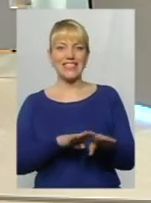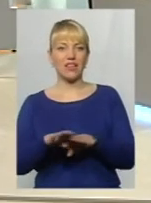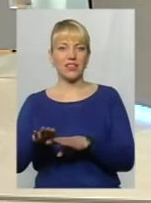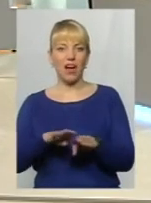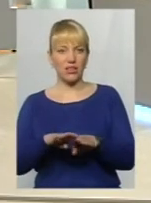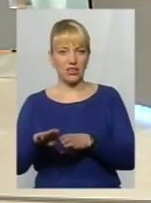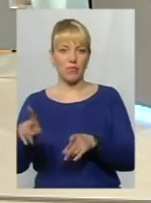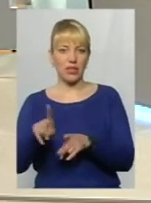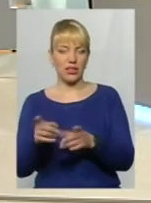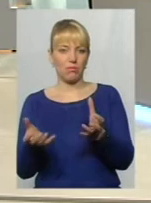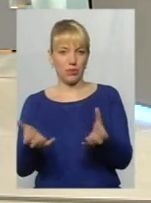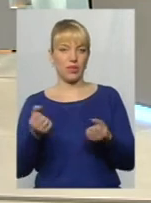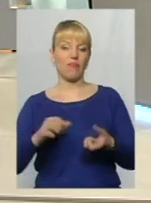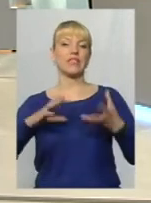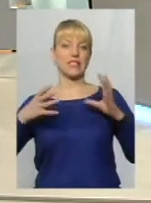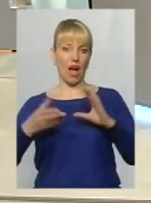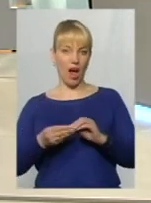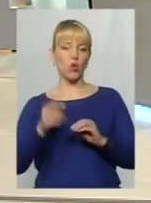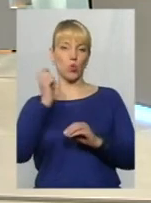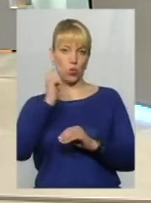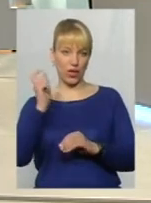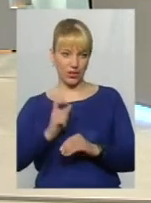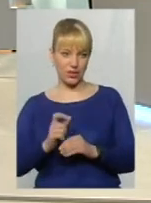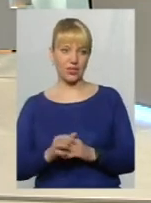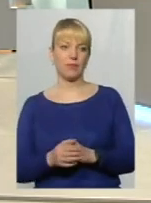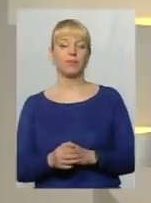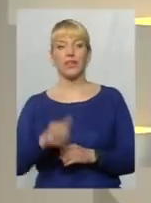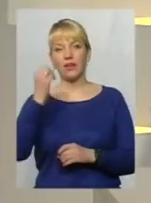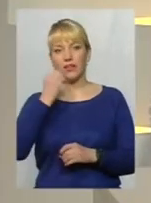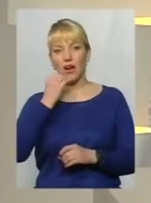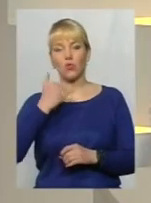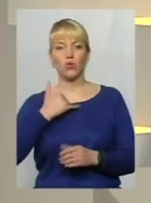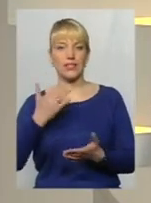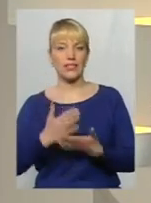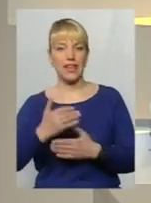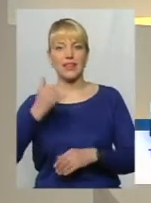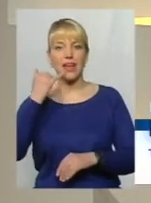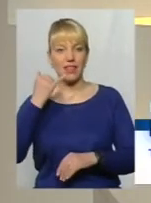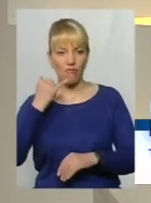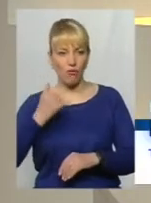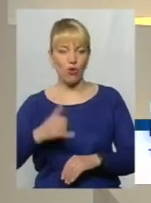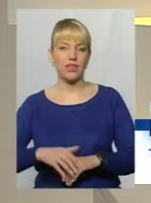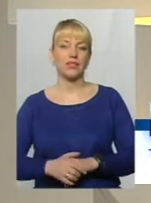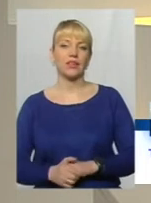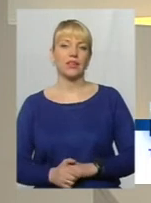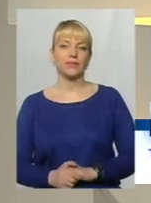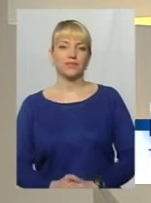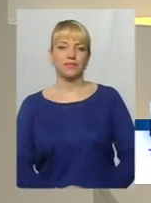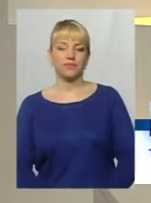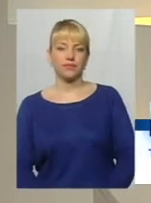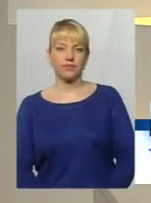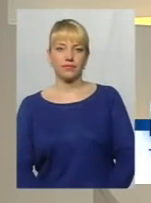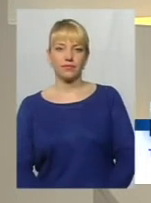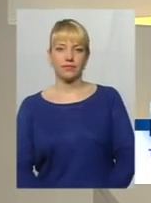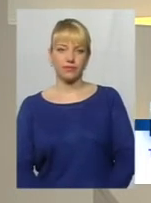ті, що прийняті в загальноукраїнському. Про це я питала. Дякую, пане Олег. У нас є телефонний дзвінок у студії. Давайте послухаємо